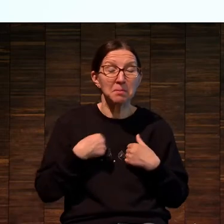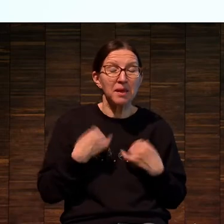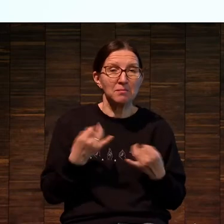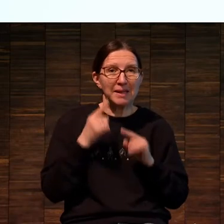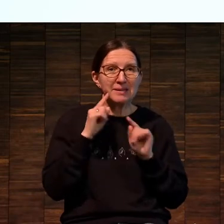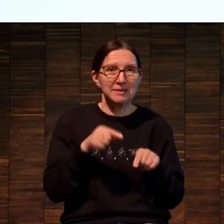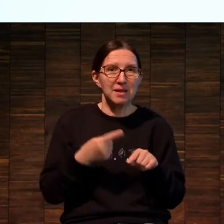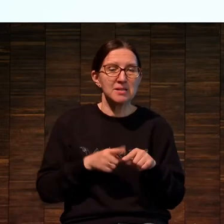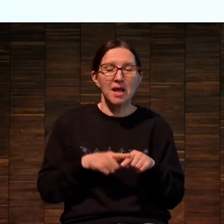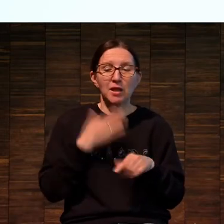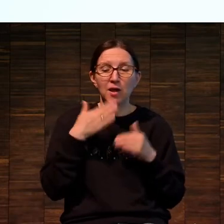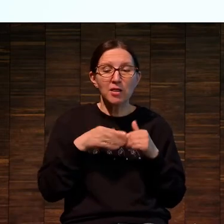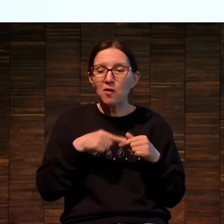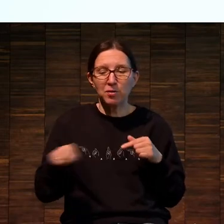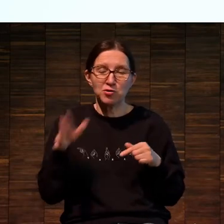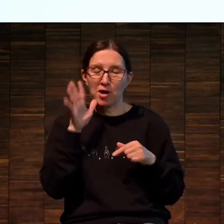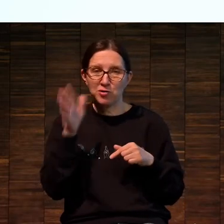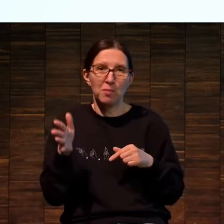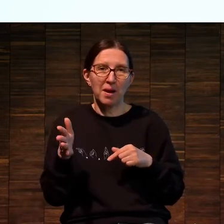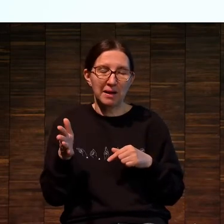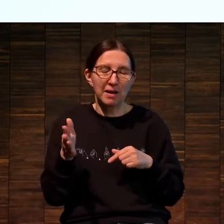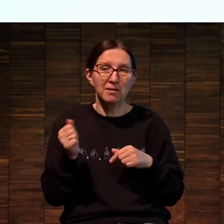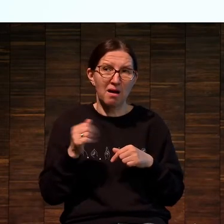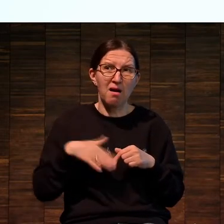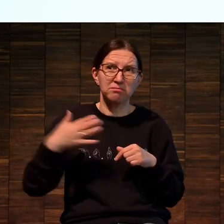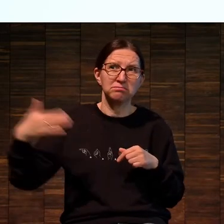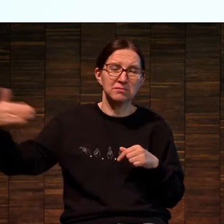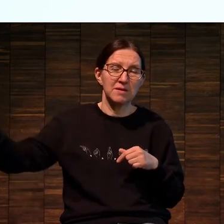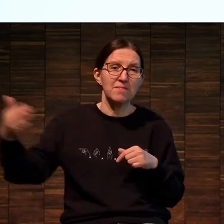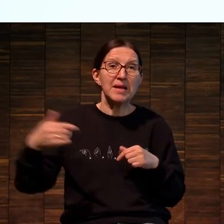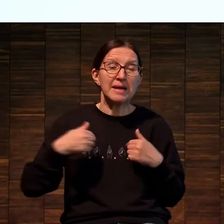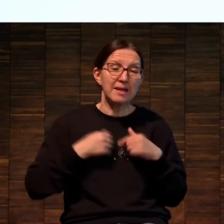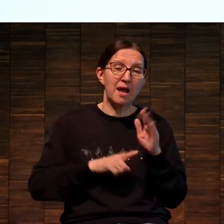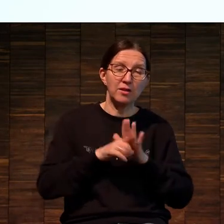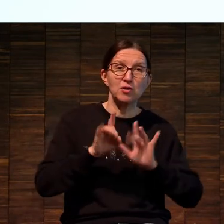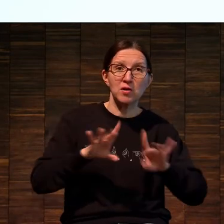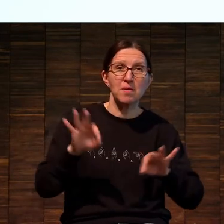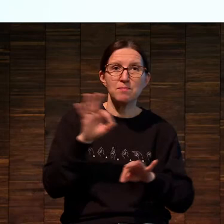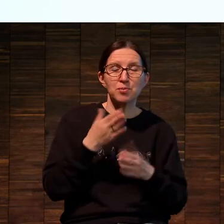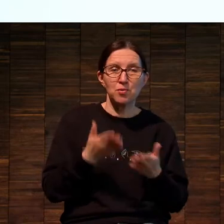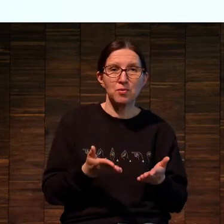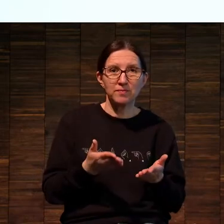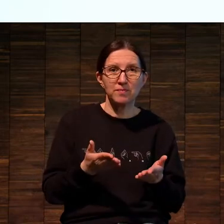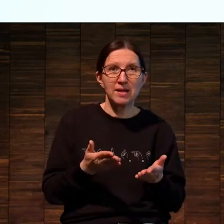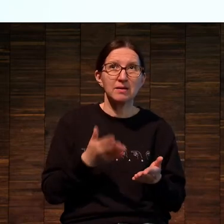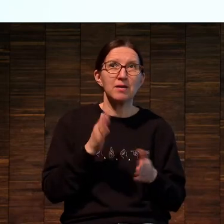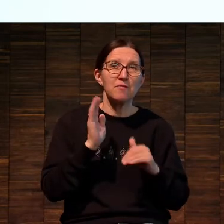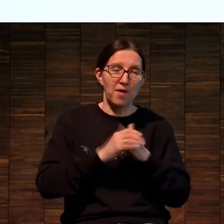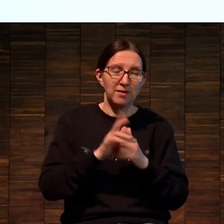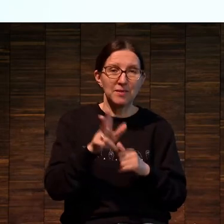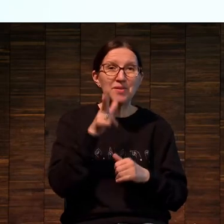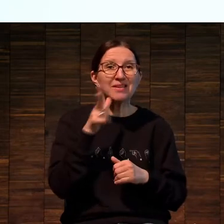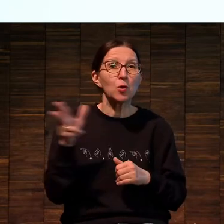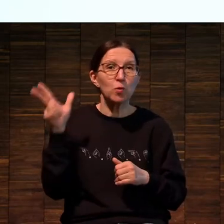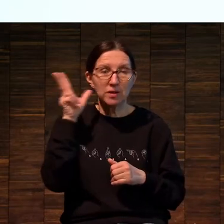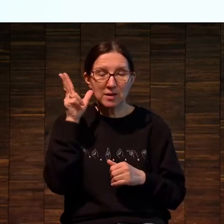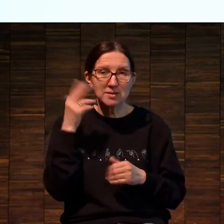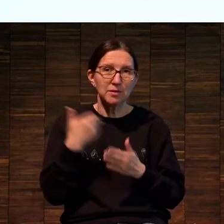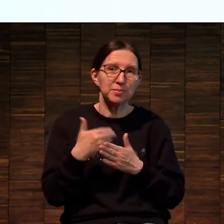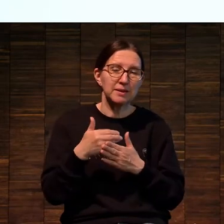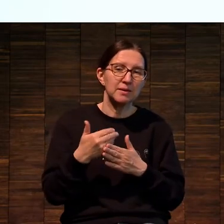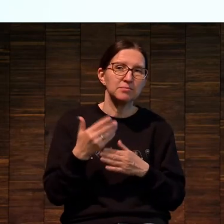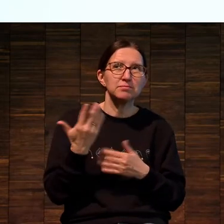наверное... И это не в ближайшие пять лет, я уверен. вот как бы... Вот я начал говорить про импакт. Три года назад, наверное,